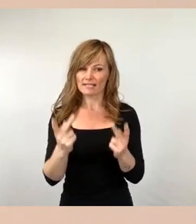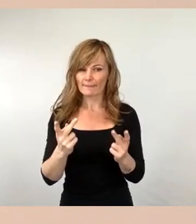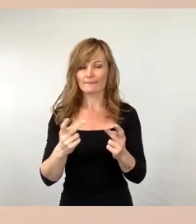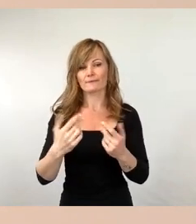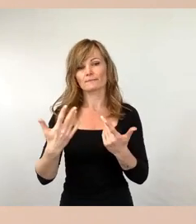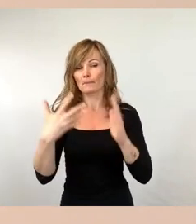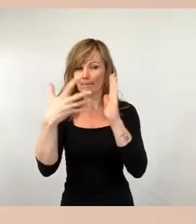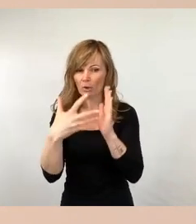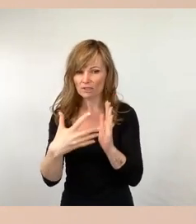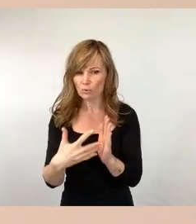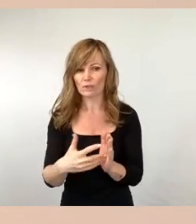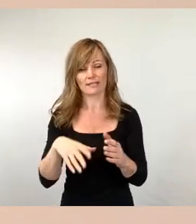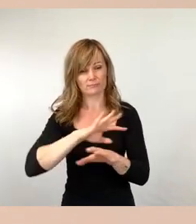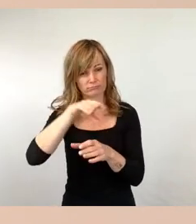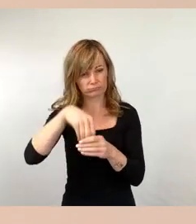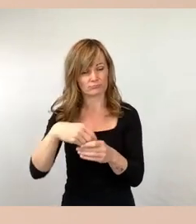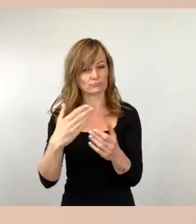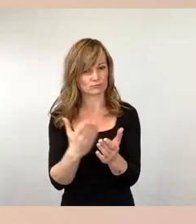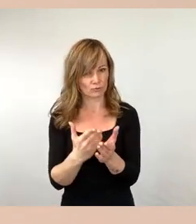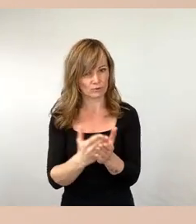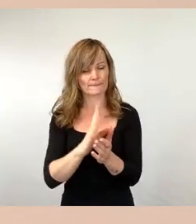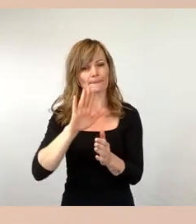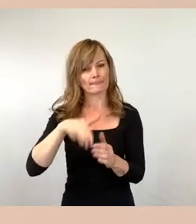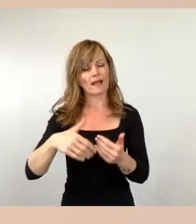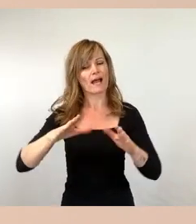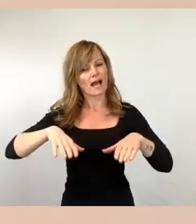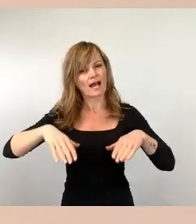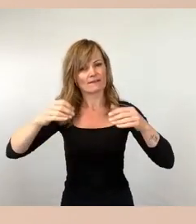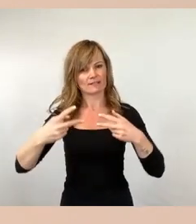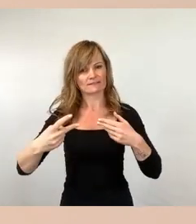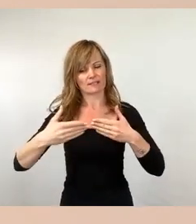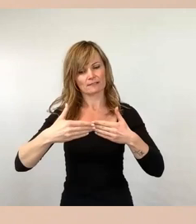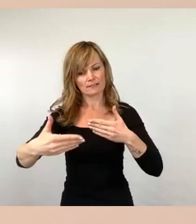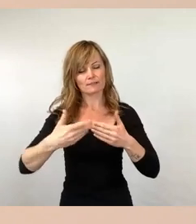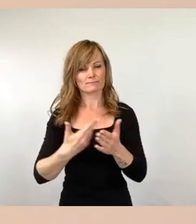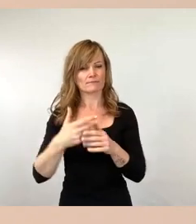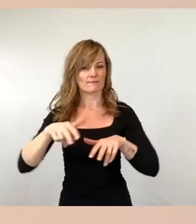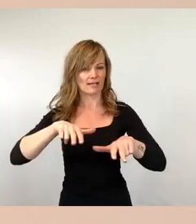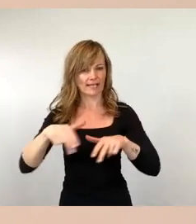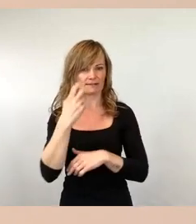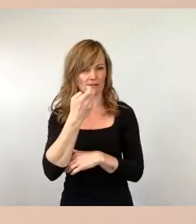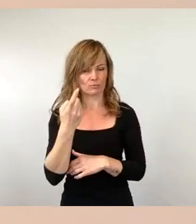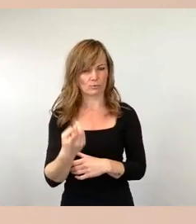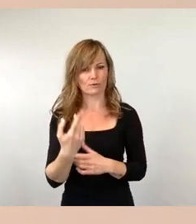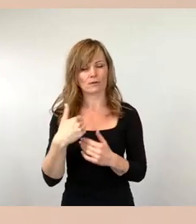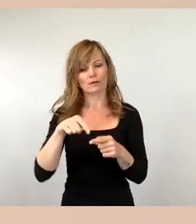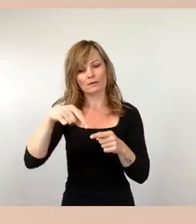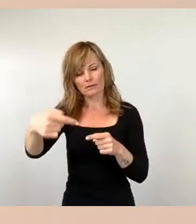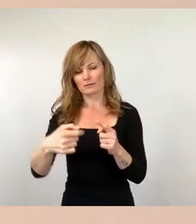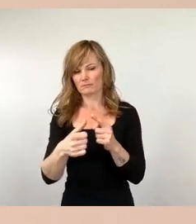Auch hier gibt es ja eine Einschwingphase für so einen Verkehrsversuch. Die Erhebungen sind aktuell für die 20. Kalenderwoche vorgesehen.